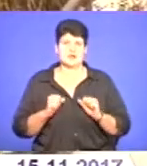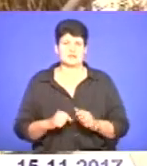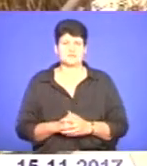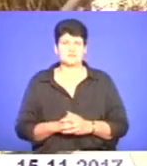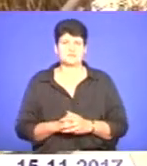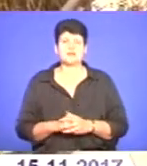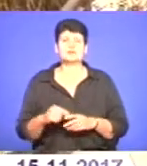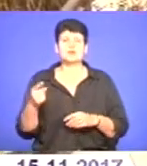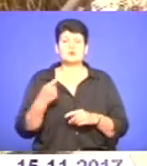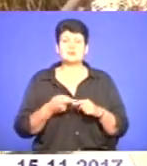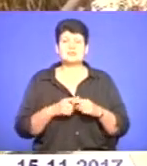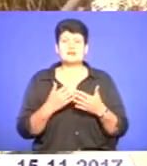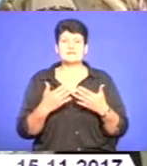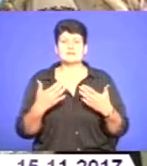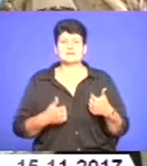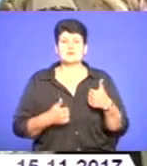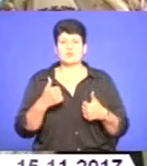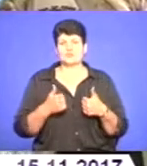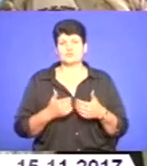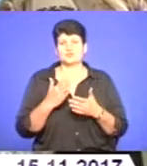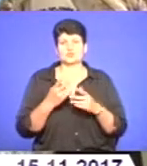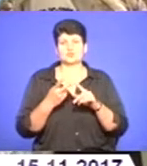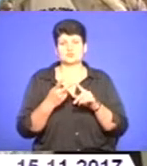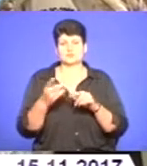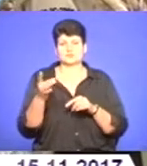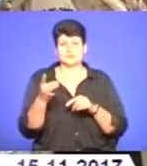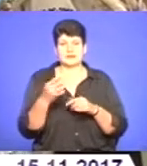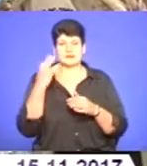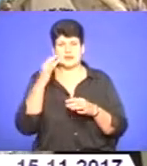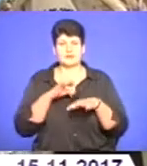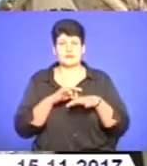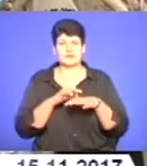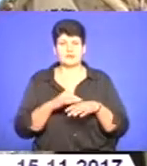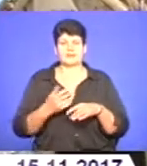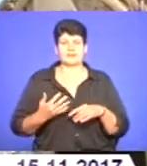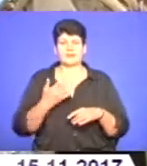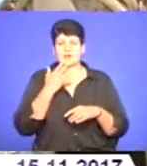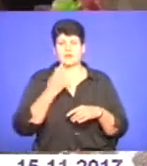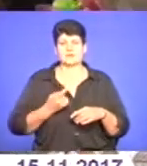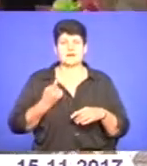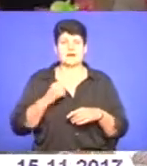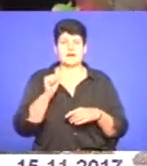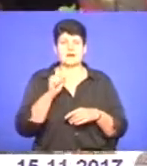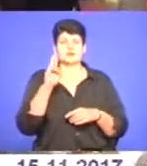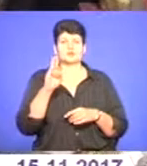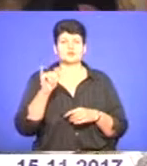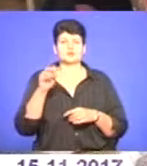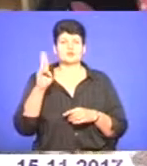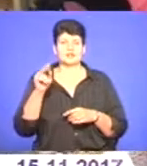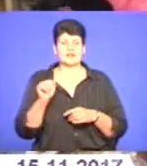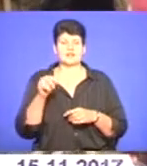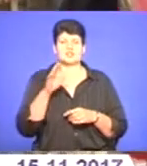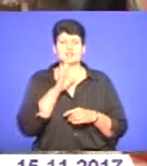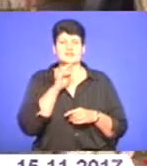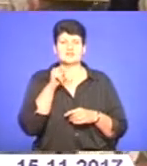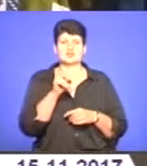У Тернополі така виставка-конкурс відбувається вдруге. Ідея проведення належить народній майстрині Аллі Шушкевич. Жінка з 2011